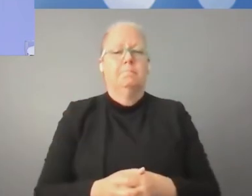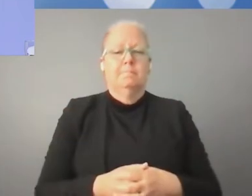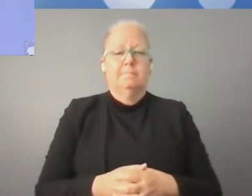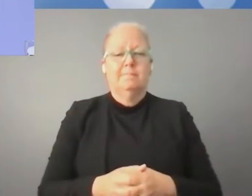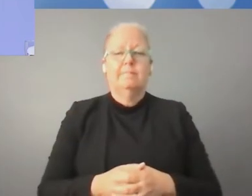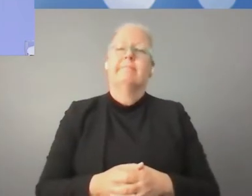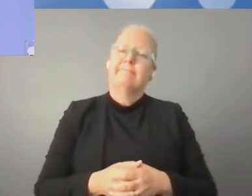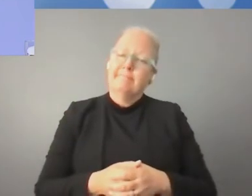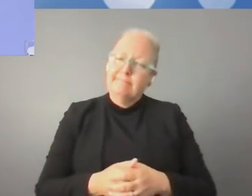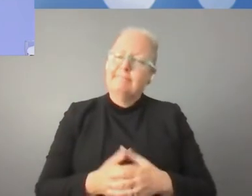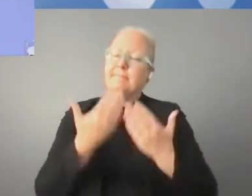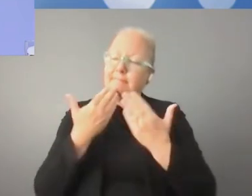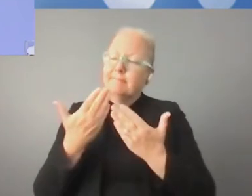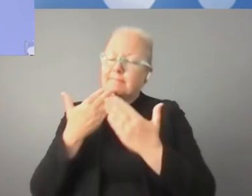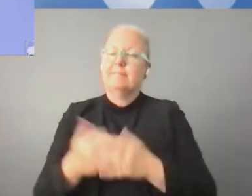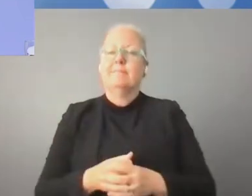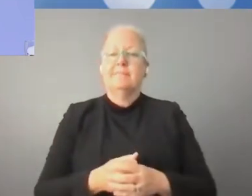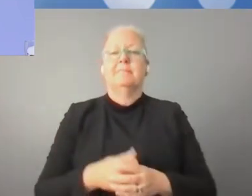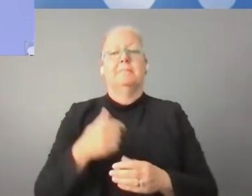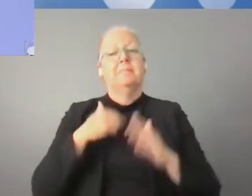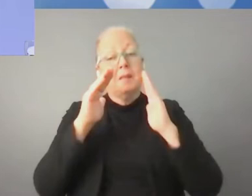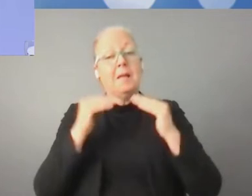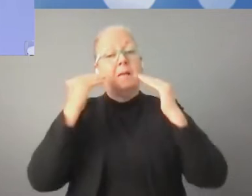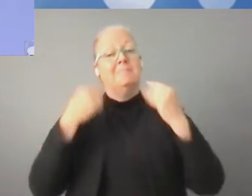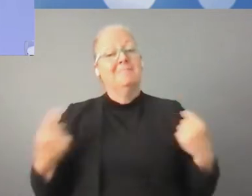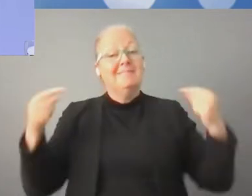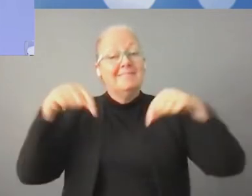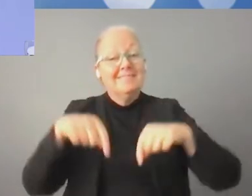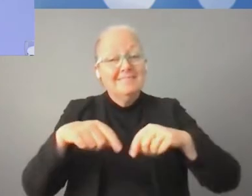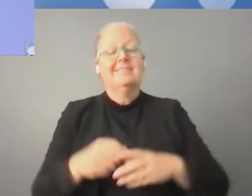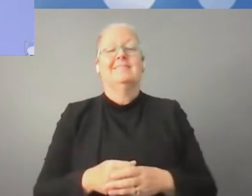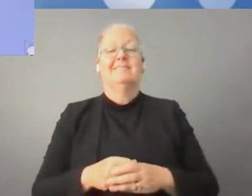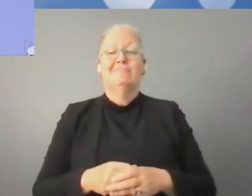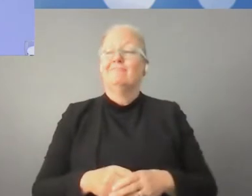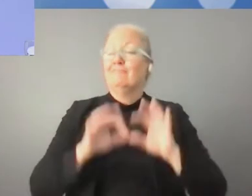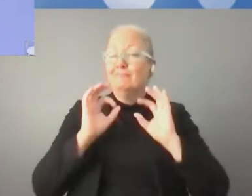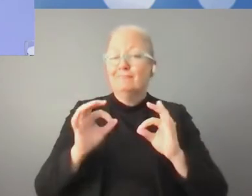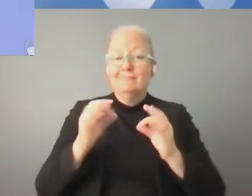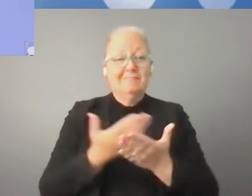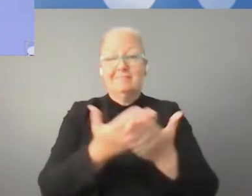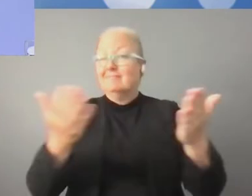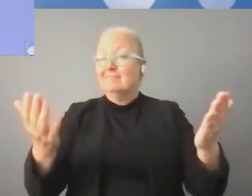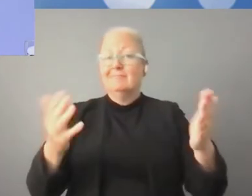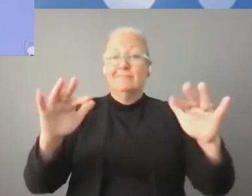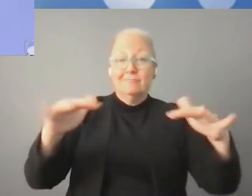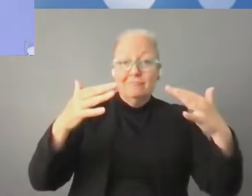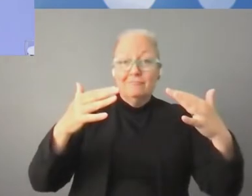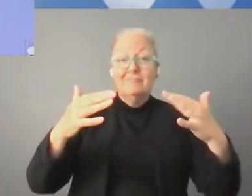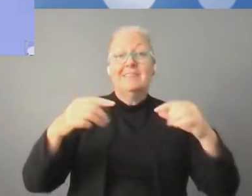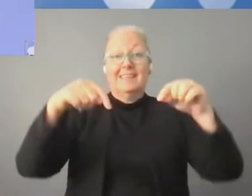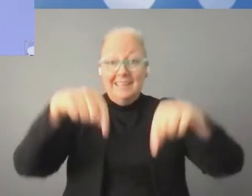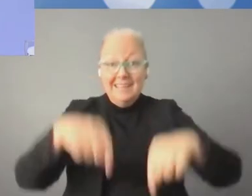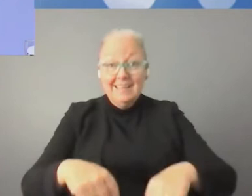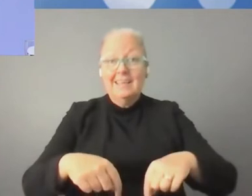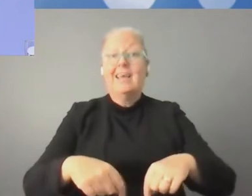Bardzo dziękuję. To dla mnie ogromna przyjemność, że mogę być tutaj z państwem. Bardzo się cieszę, że mogę wypowiadać się